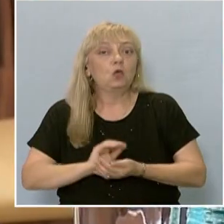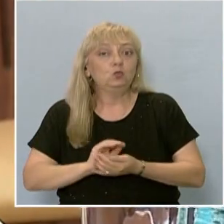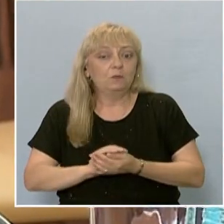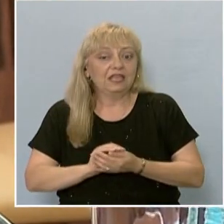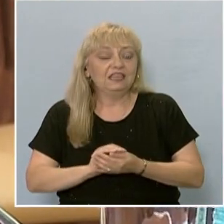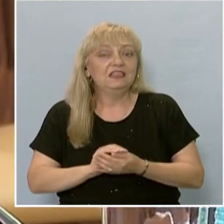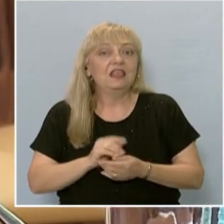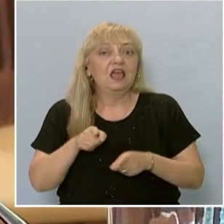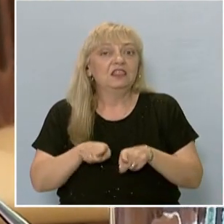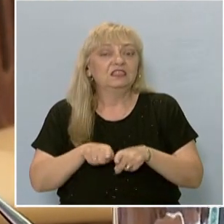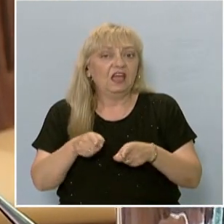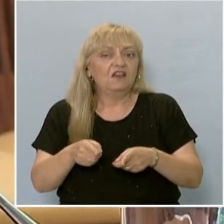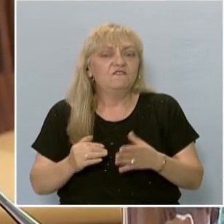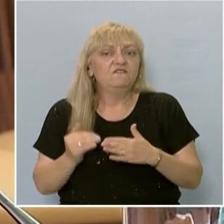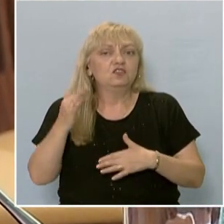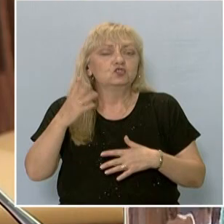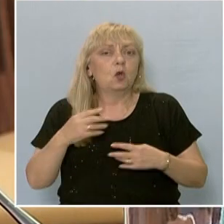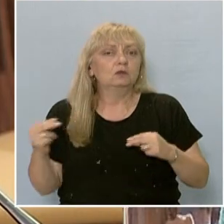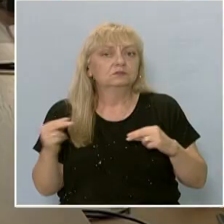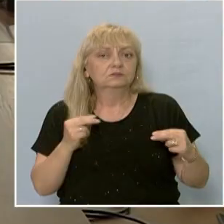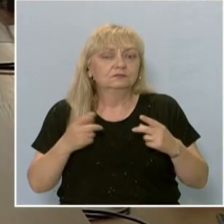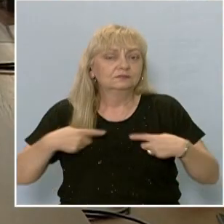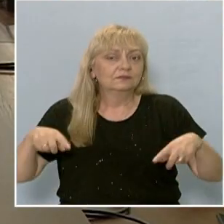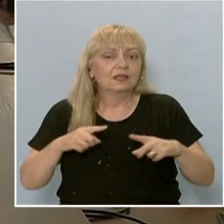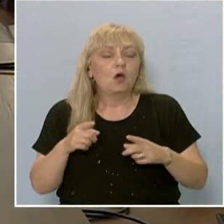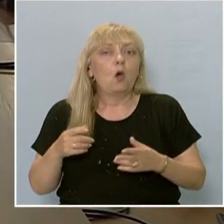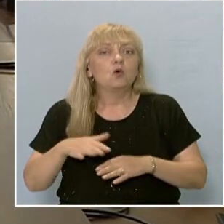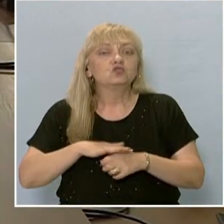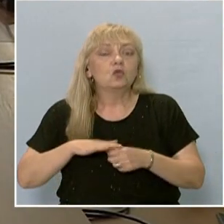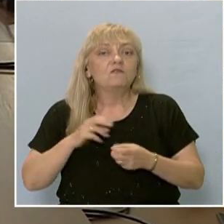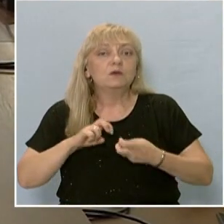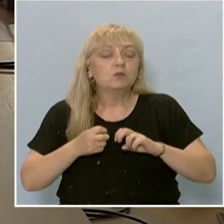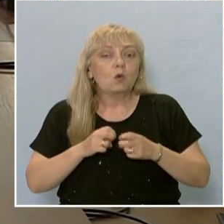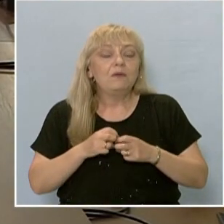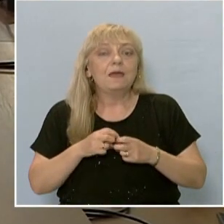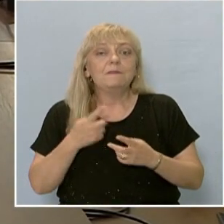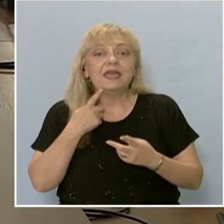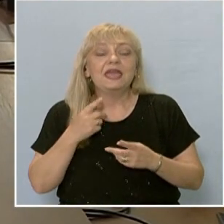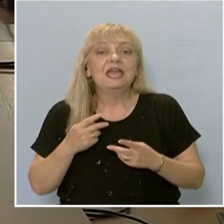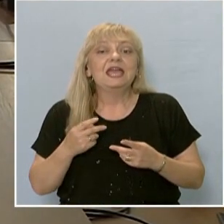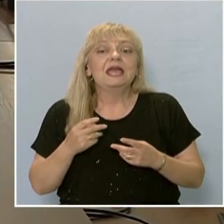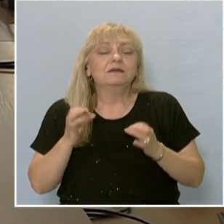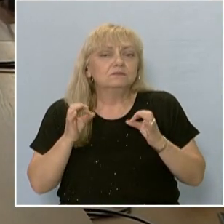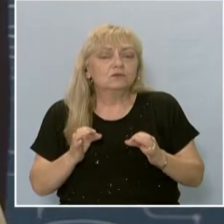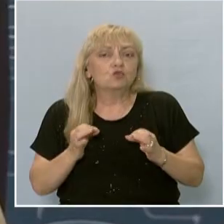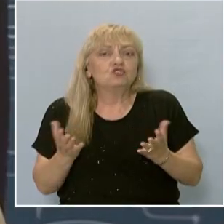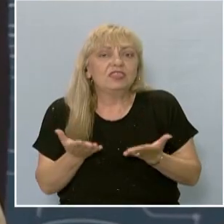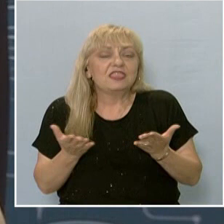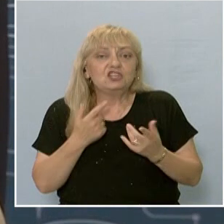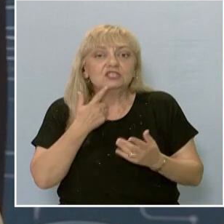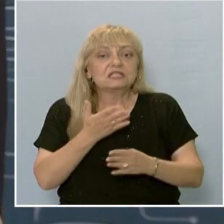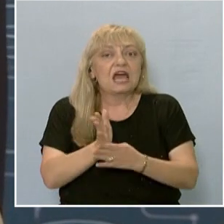такъв висок форум. Основен проблем, поставен от ректорите, беше търсенето на справедлива формула за разпределение на средствата.